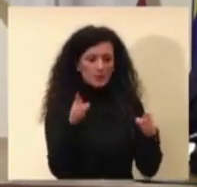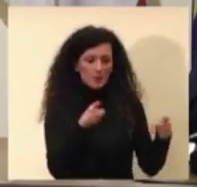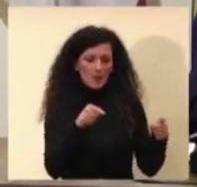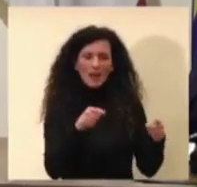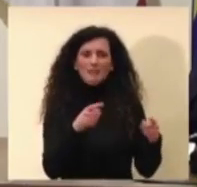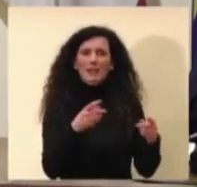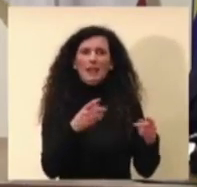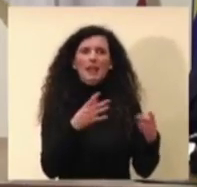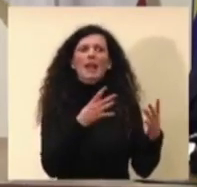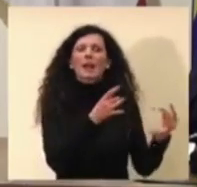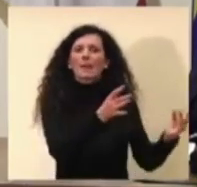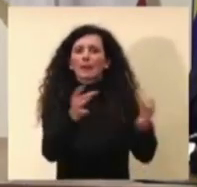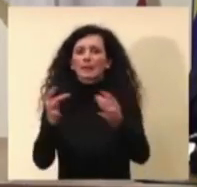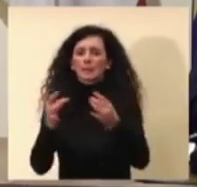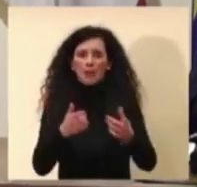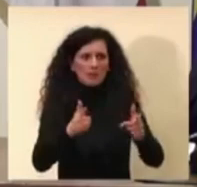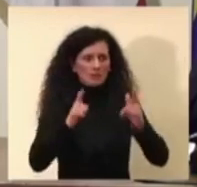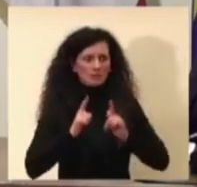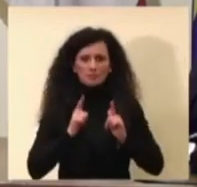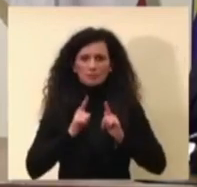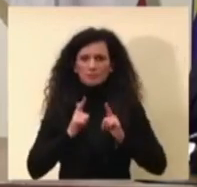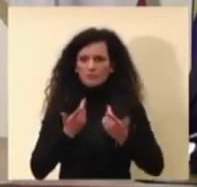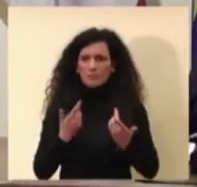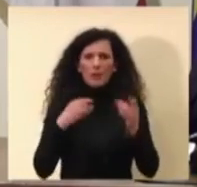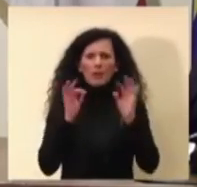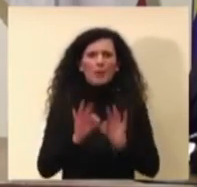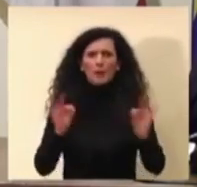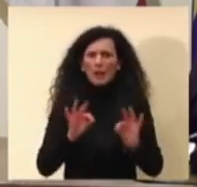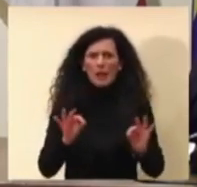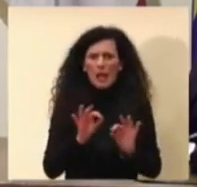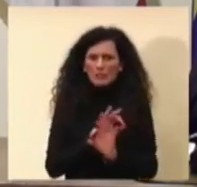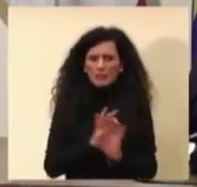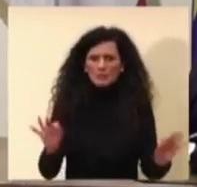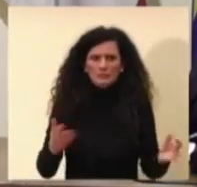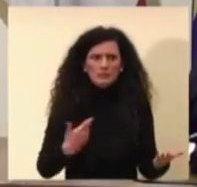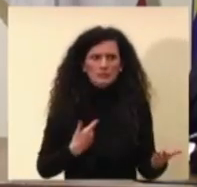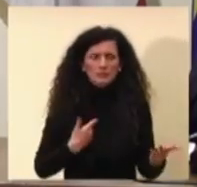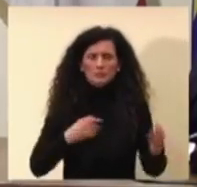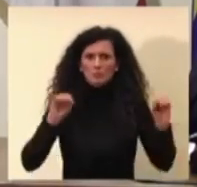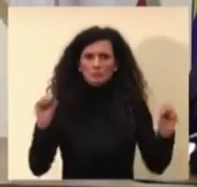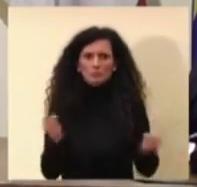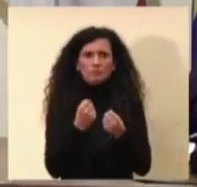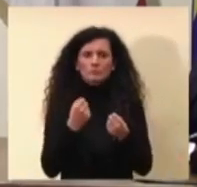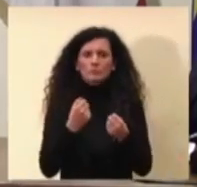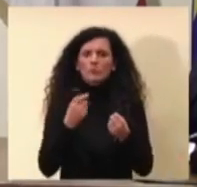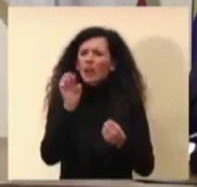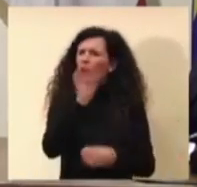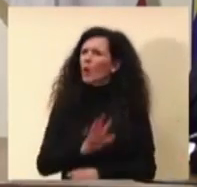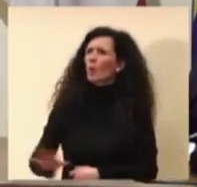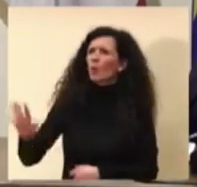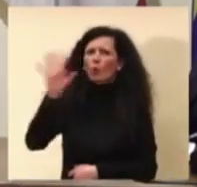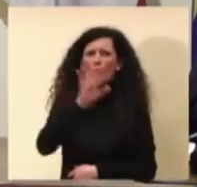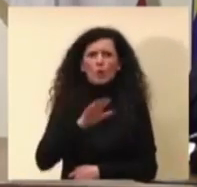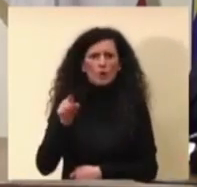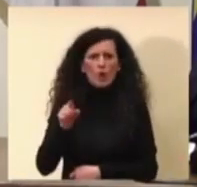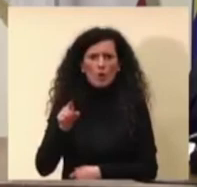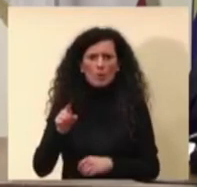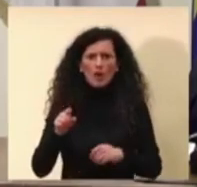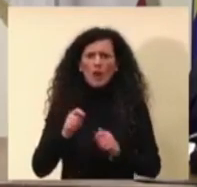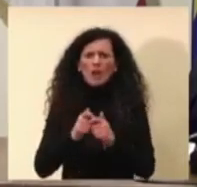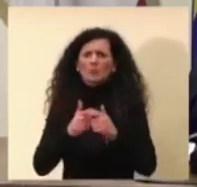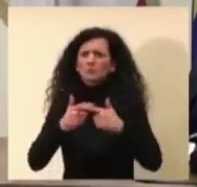colto alla sfrobista tutta Europa è stata investita da questo